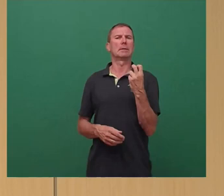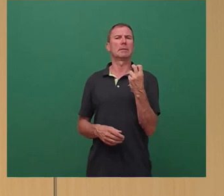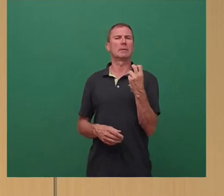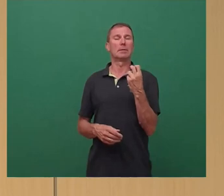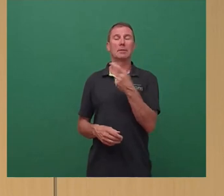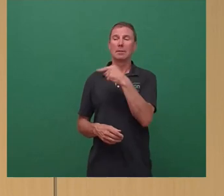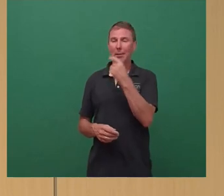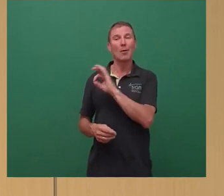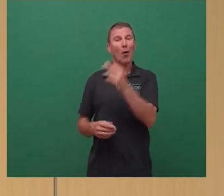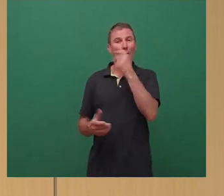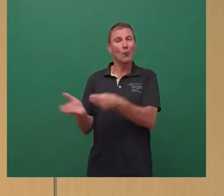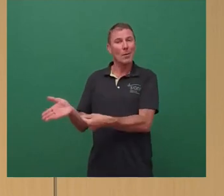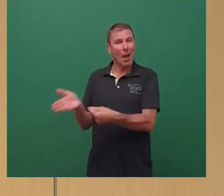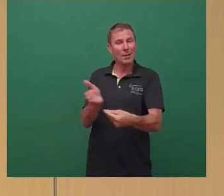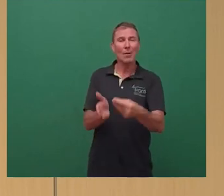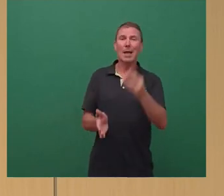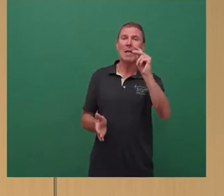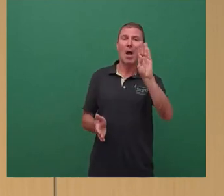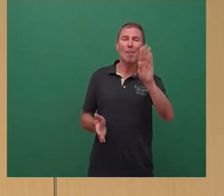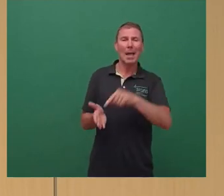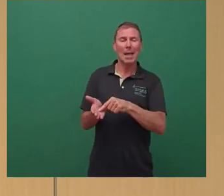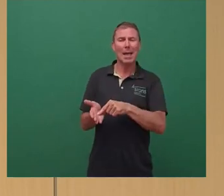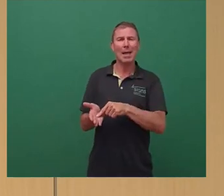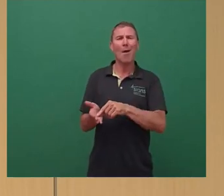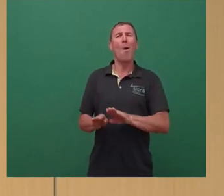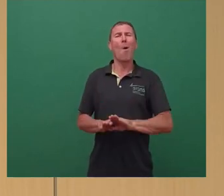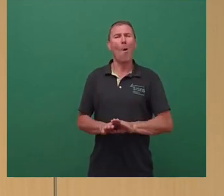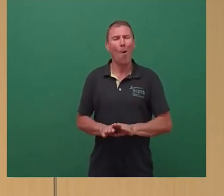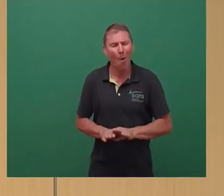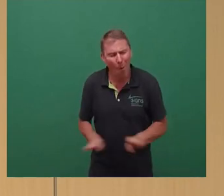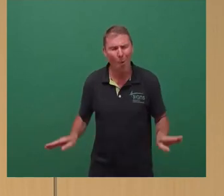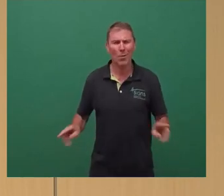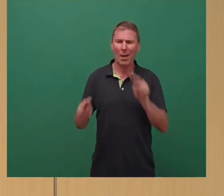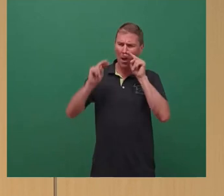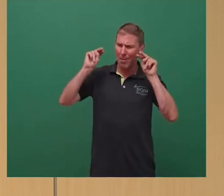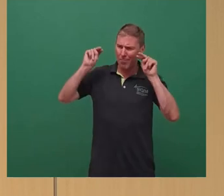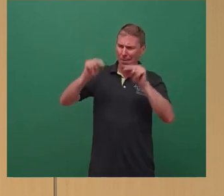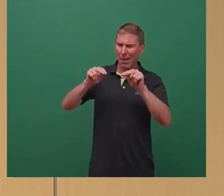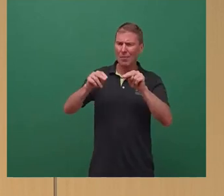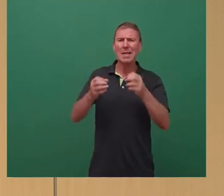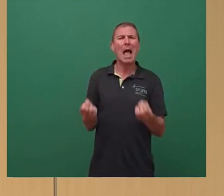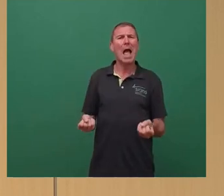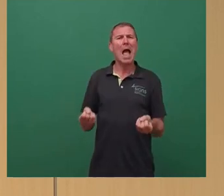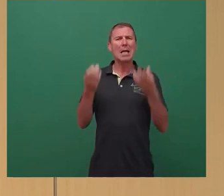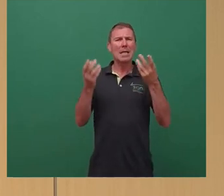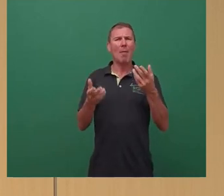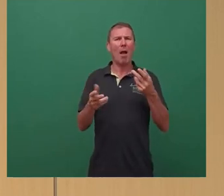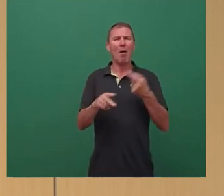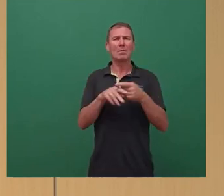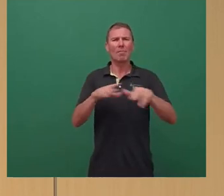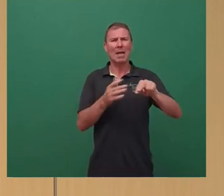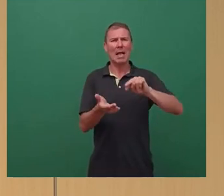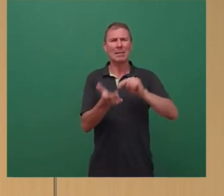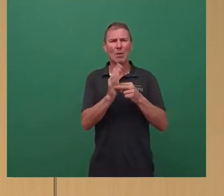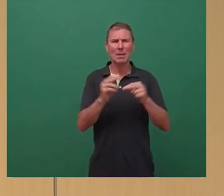ein Gutachten für die DVB ausdrücklich ohne Berücksichtigung klimaverkehrspolitischer Aspekte abliefert,